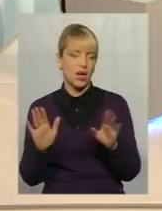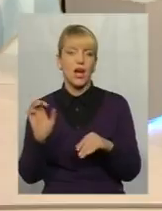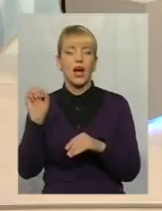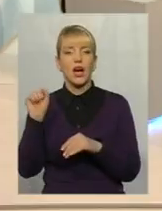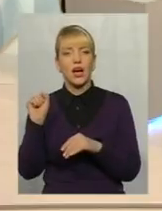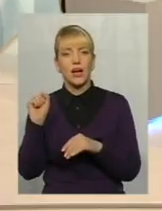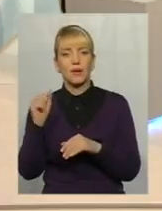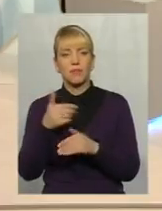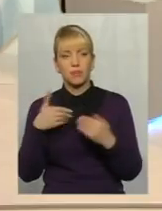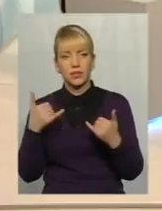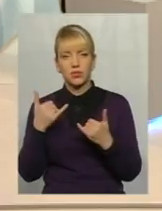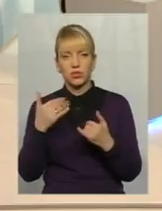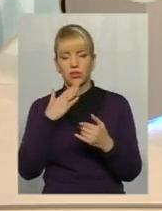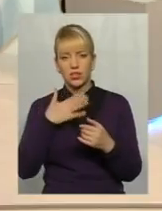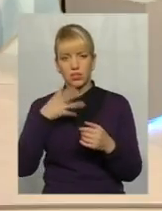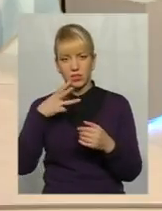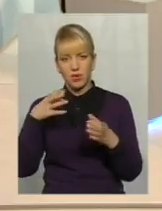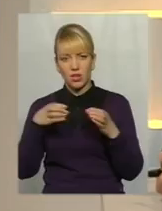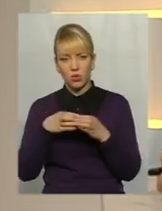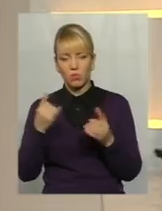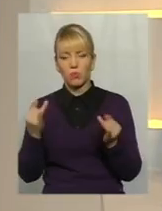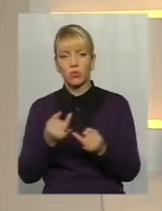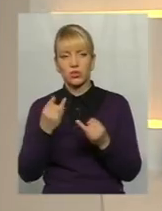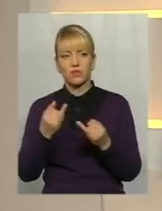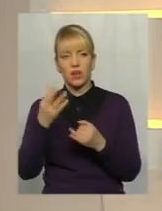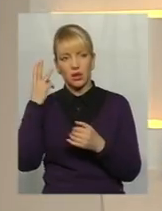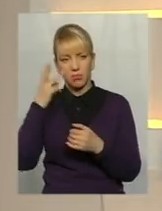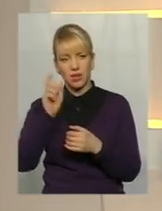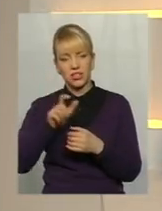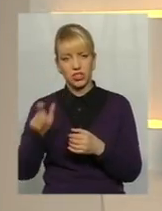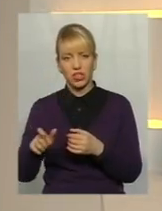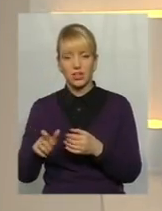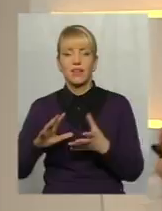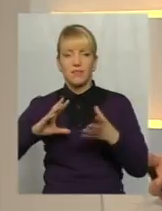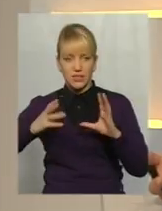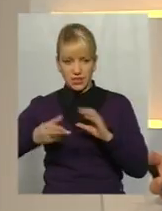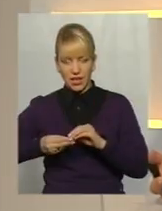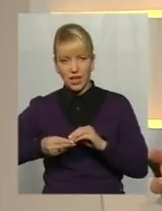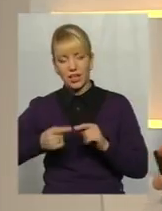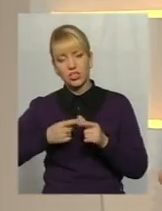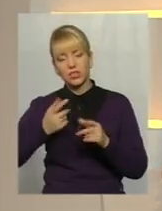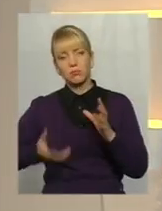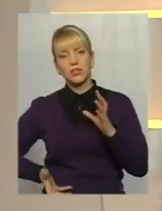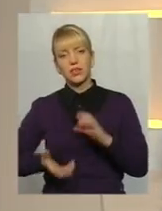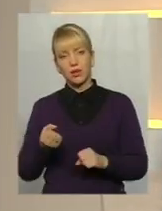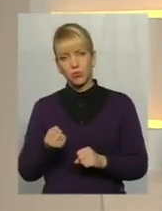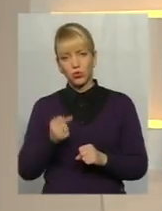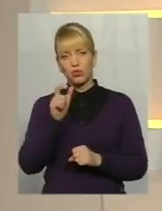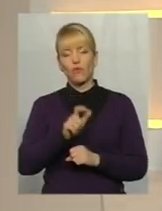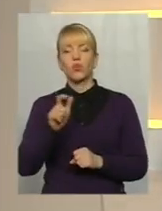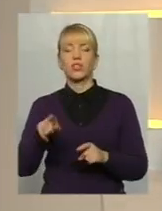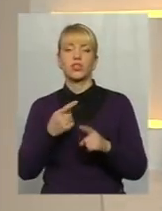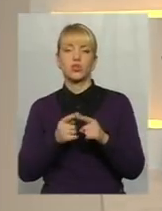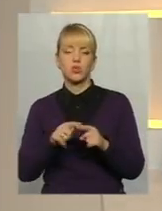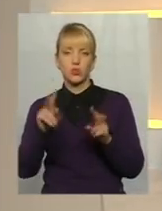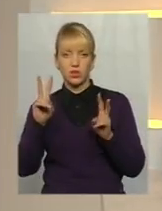сьогодні наша знімальна група ще й поцікавилась у хмельничан. Взагалі, підтримують вони дану тему